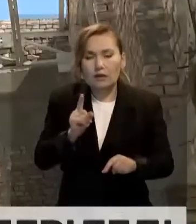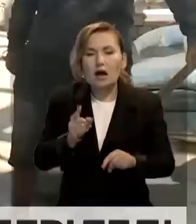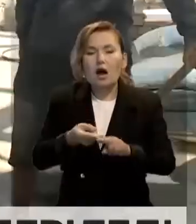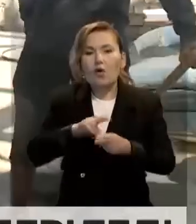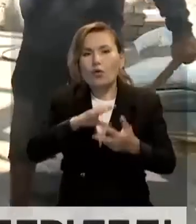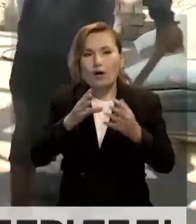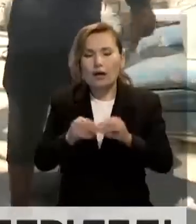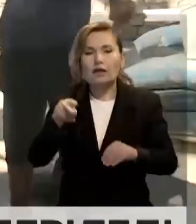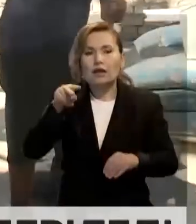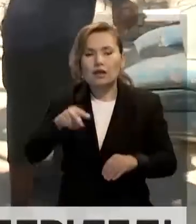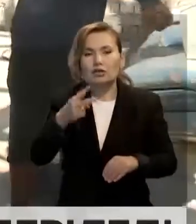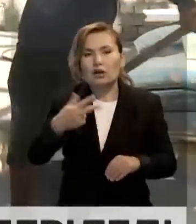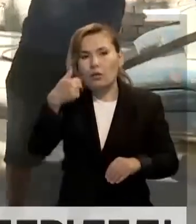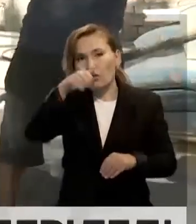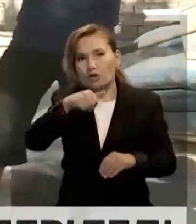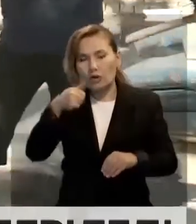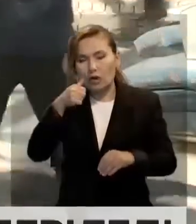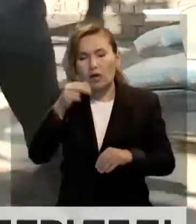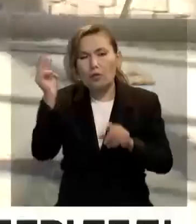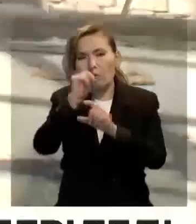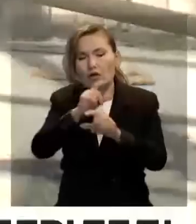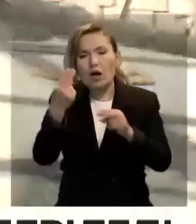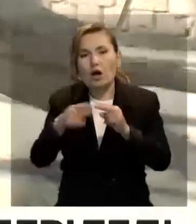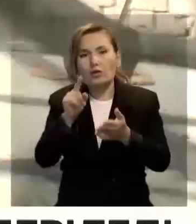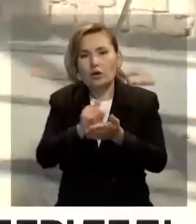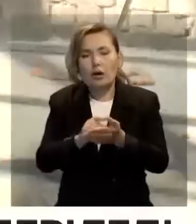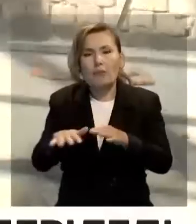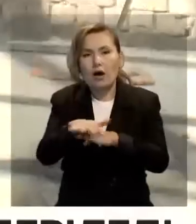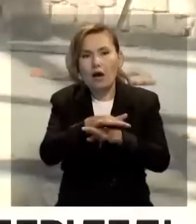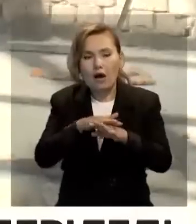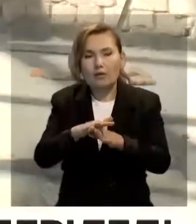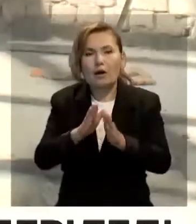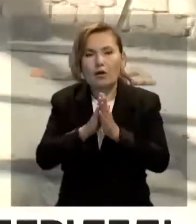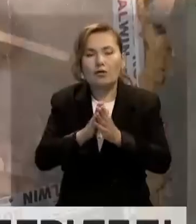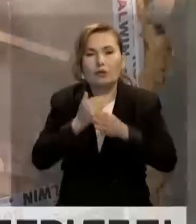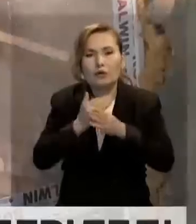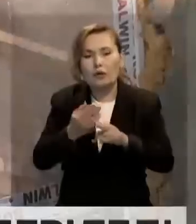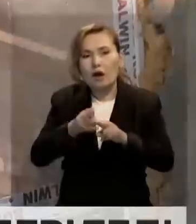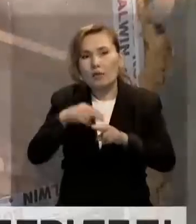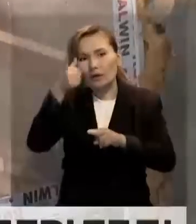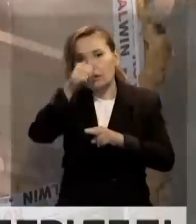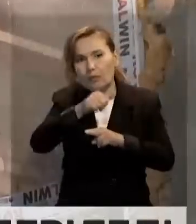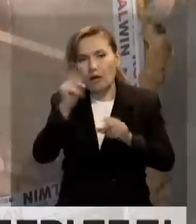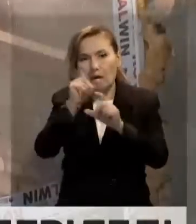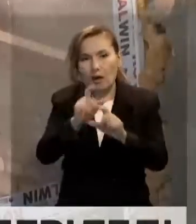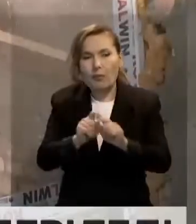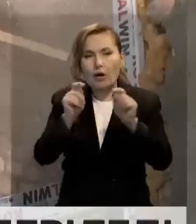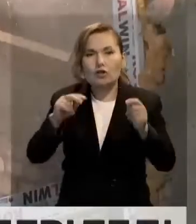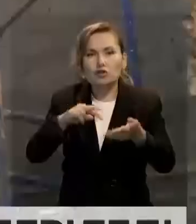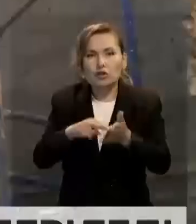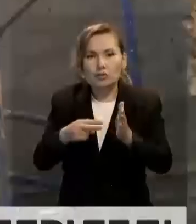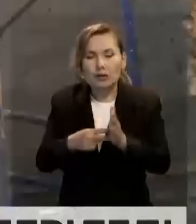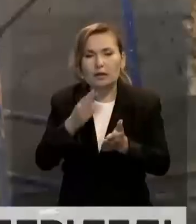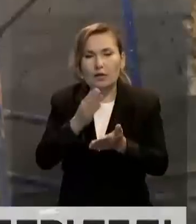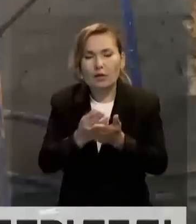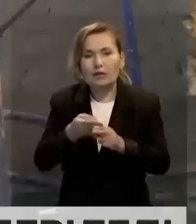жоуа бойынша 2023 жыл аяқталыу керек. Бірақ тұрғындардың тілегі ескеріліп, бұйыл жыл соңына дейін қолданысқа беру жоспарланы болдыр